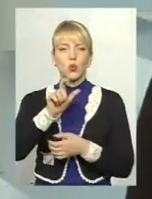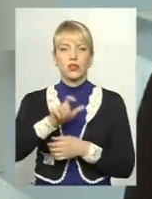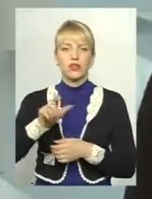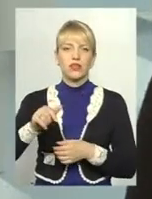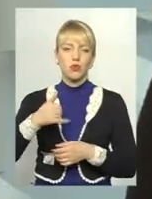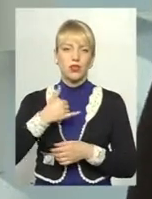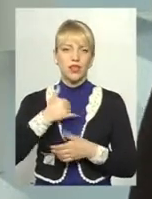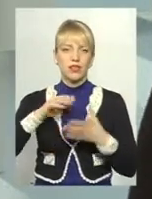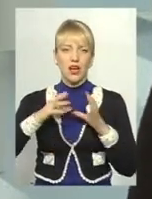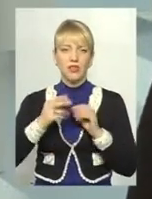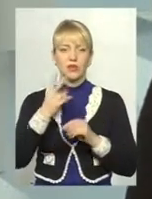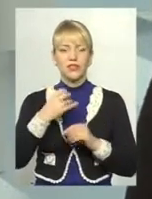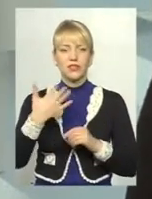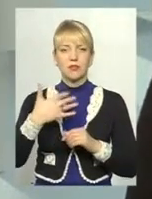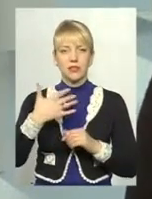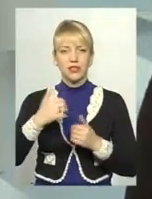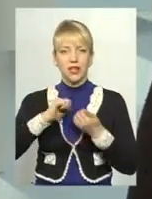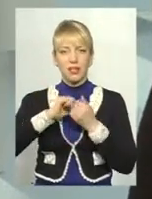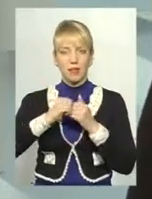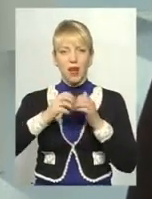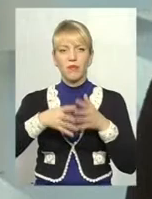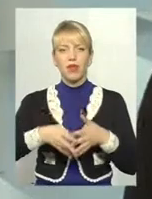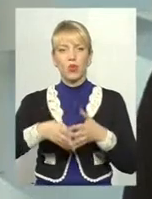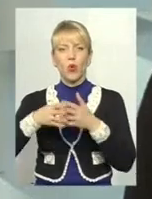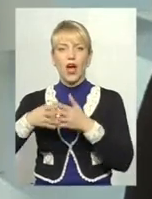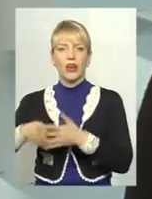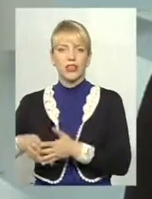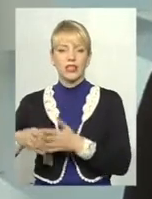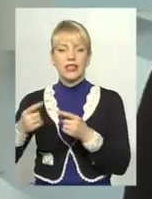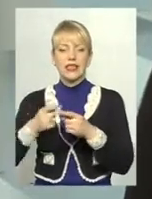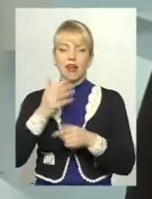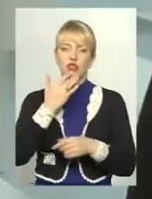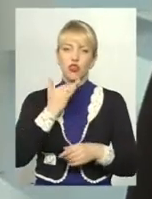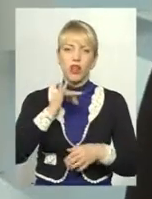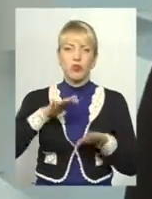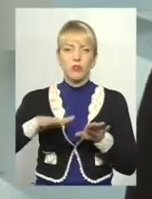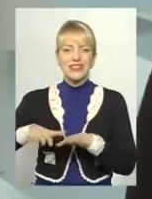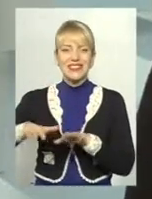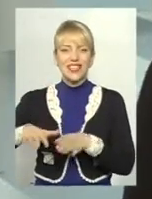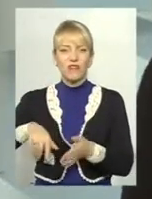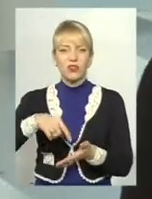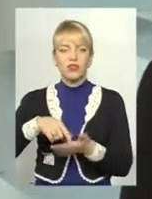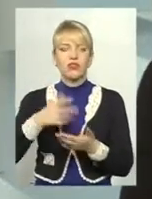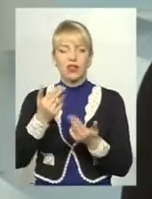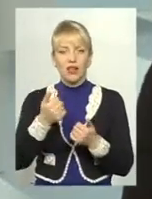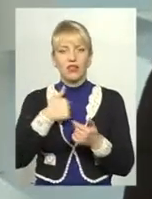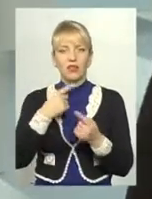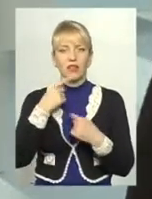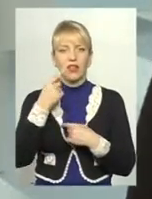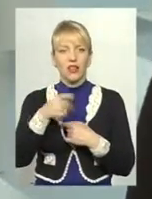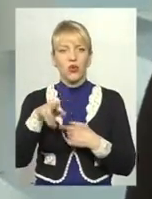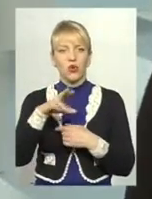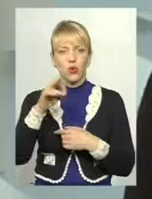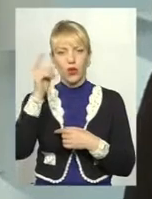території області 250 пам'яток архітектури, це національного і місцевого значення. Звичайно, нам далеко до Києва і Львова, скажімо, великих таких